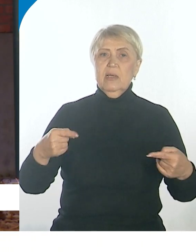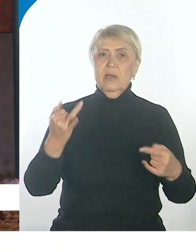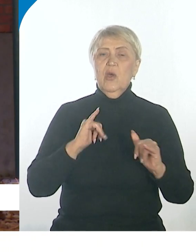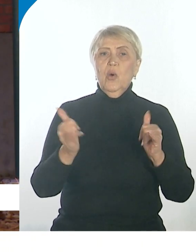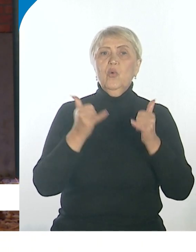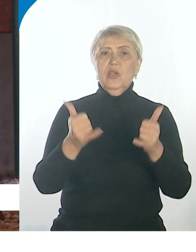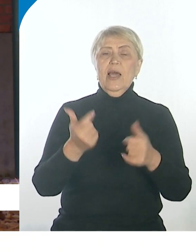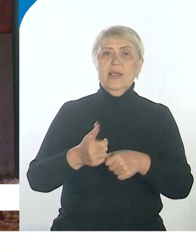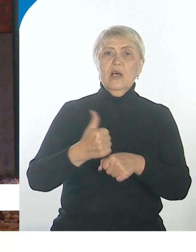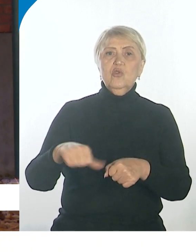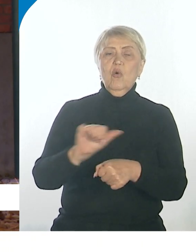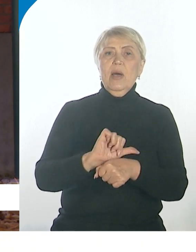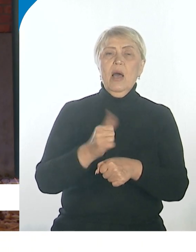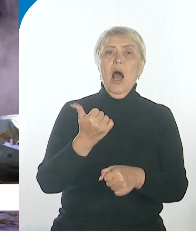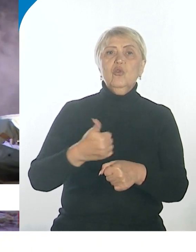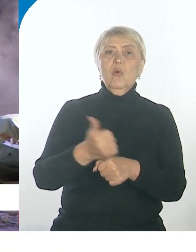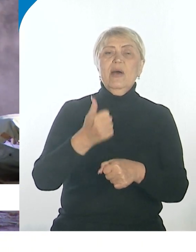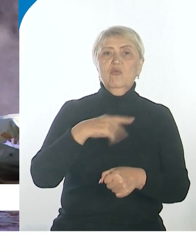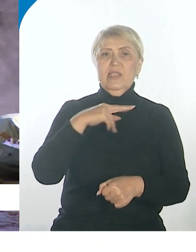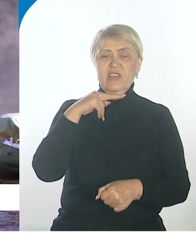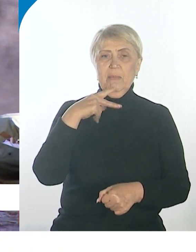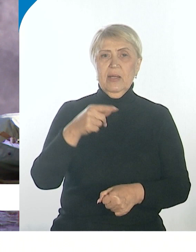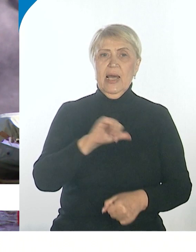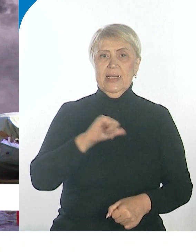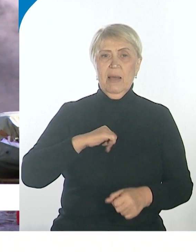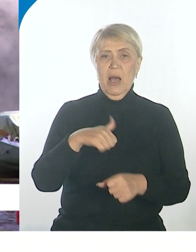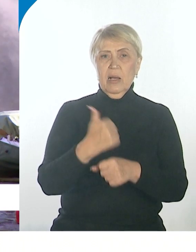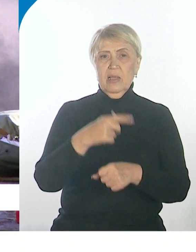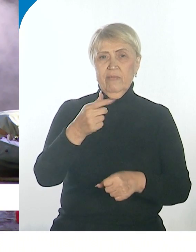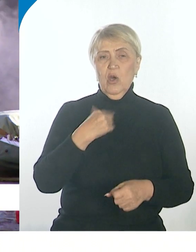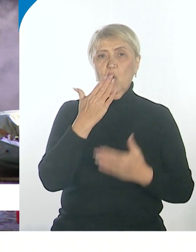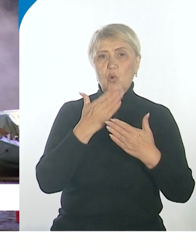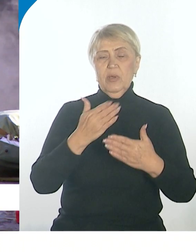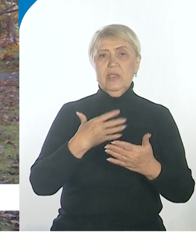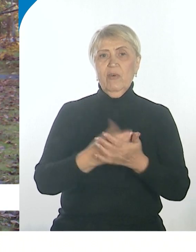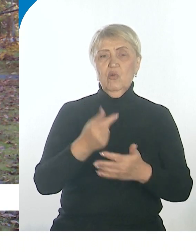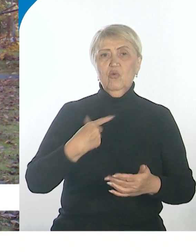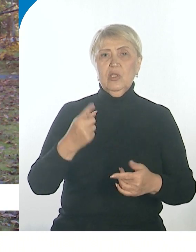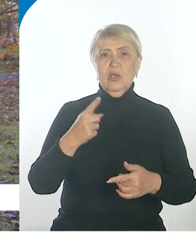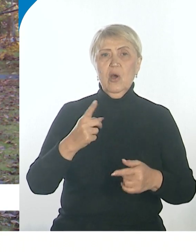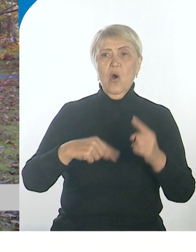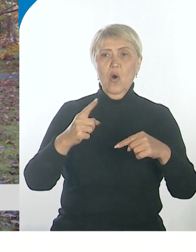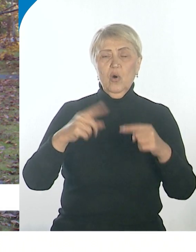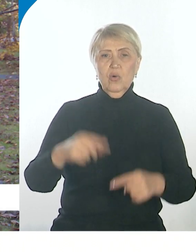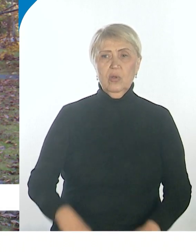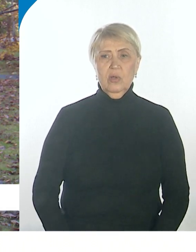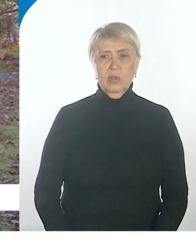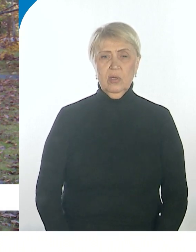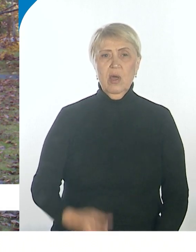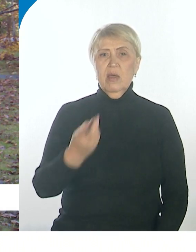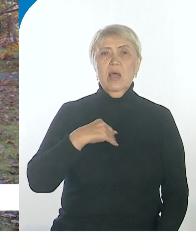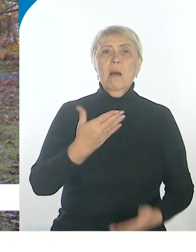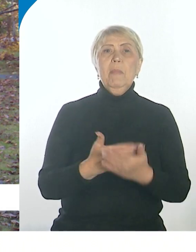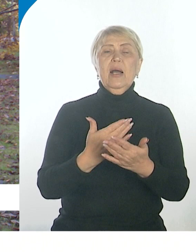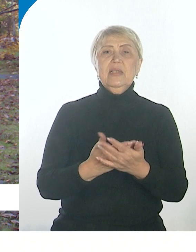уделять особое внимание патриотическому воспитанию. Самое главное, ребята, это любить свою Родину. Не показать, что я